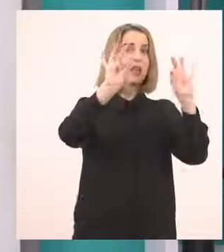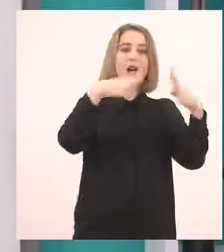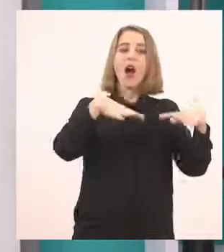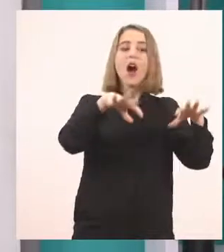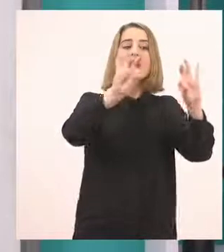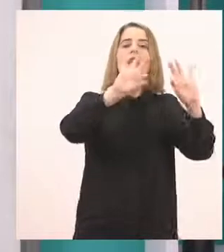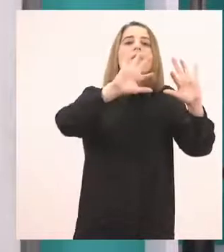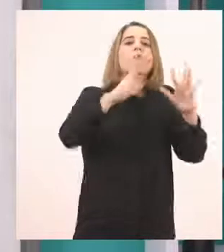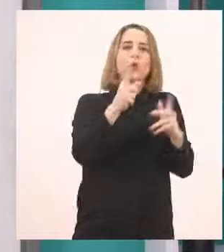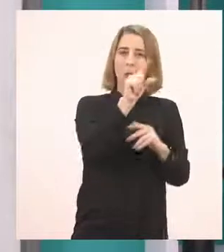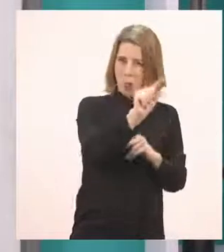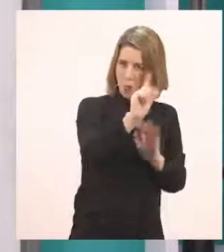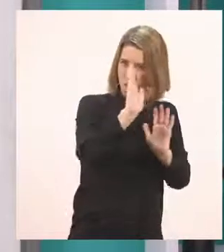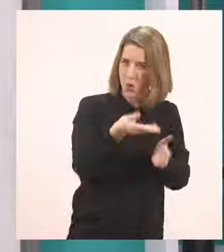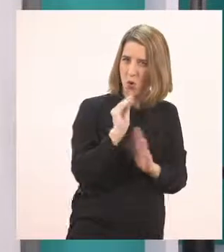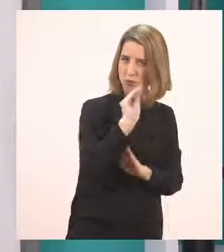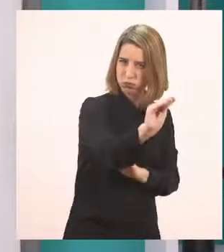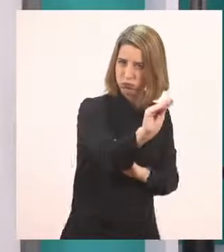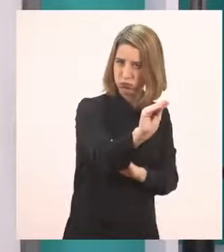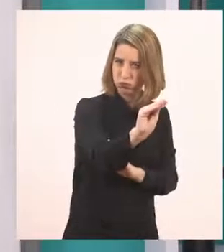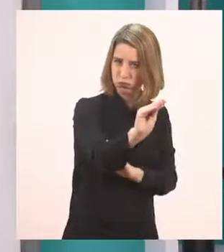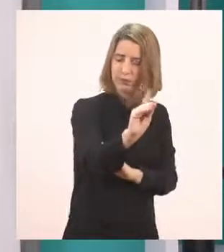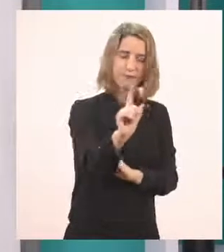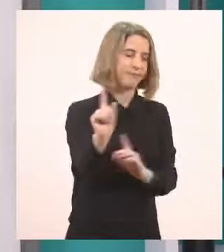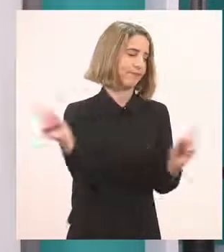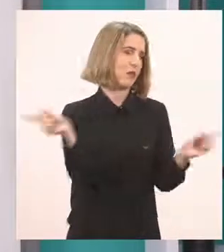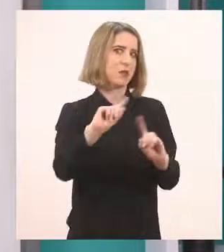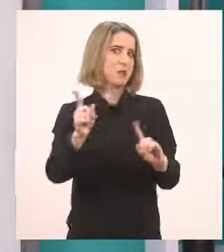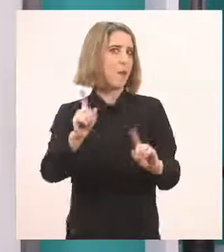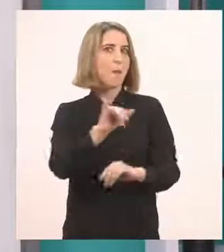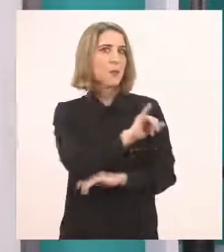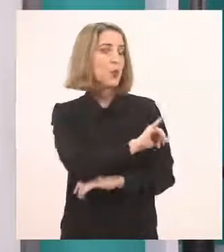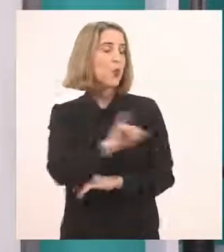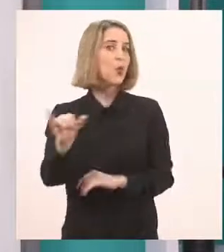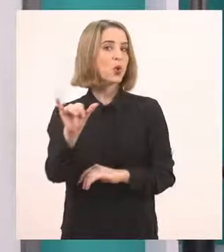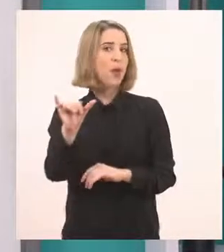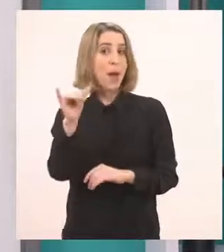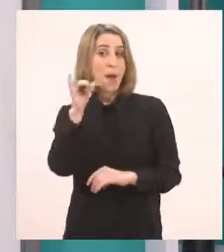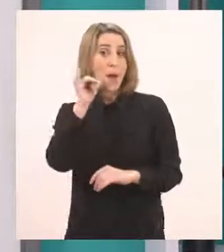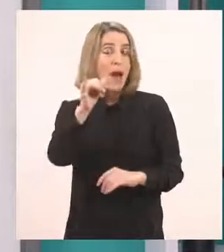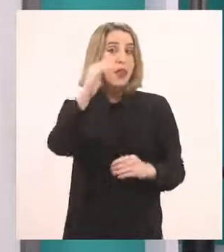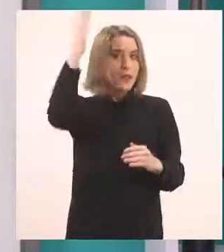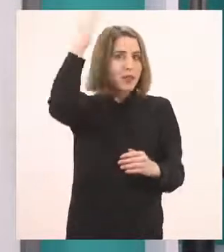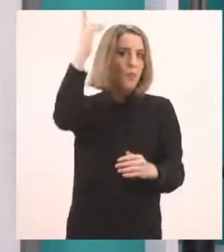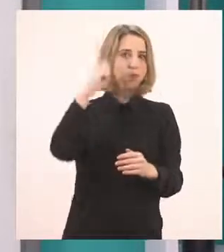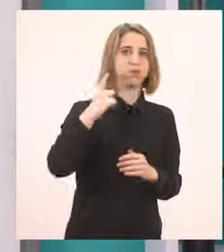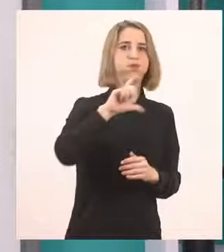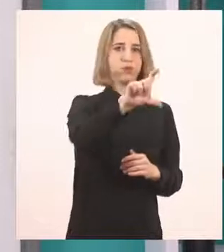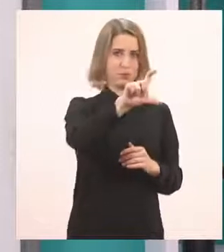μπορούμε να ξεκινήσουμε με μικρό την πρόταση μας. Όχι, ποτέ. Πάντα ξεκινάμε την πρόταση μας με κεφαλαίο.